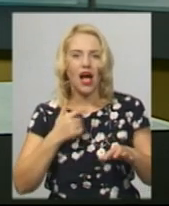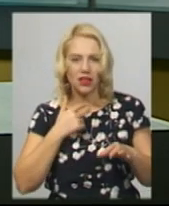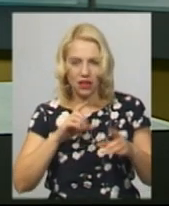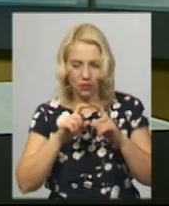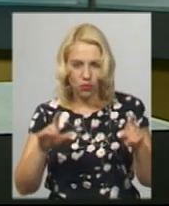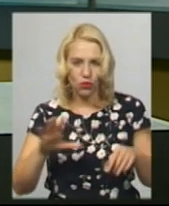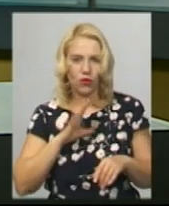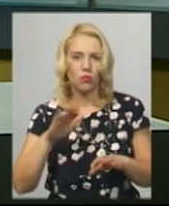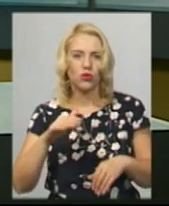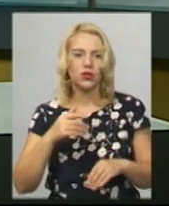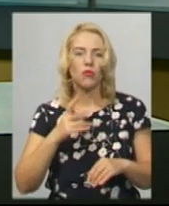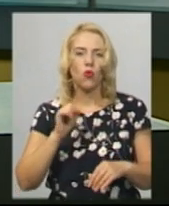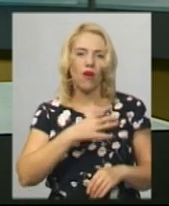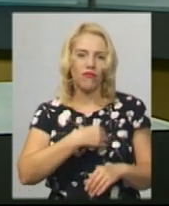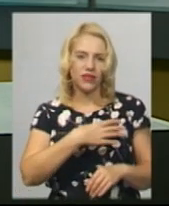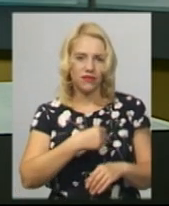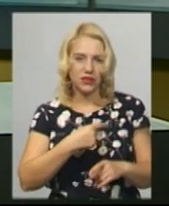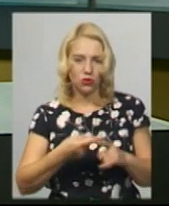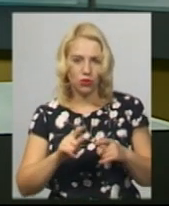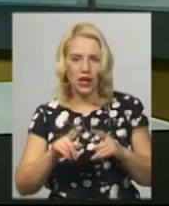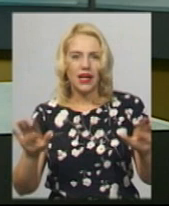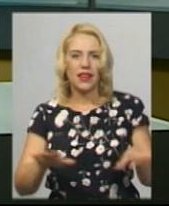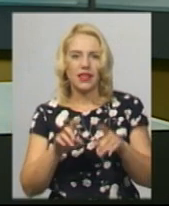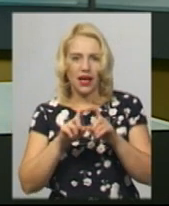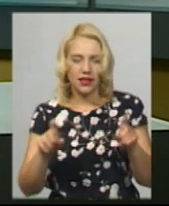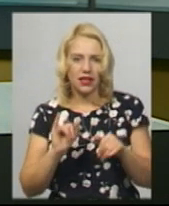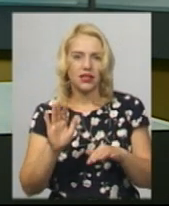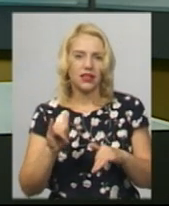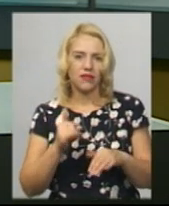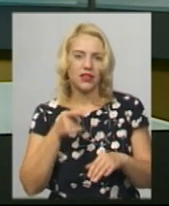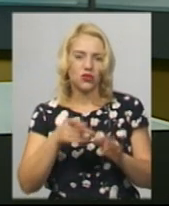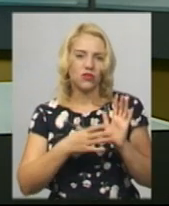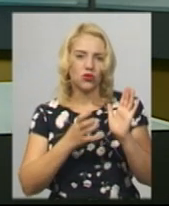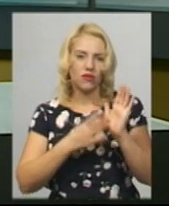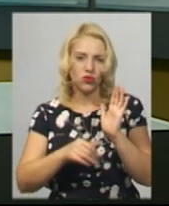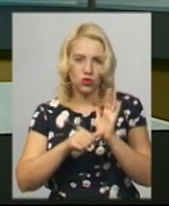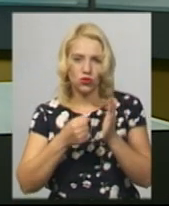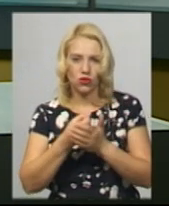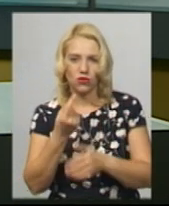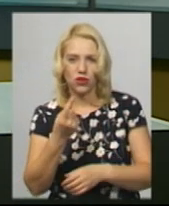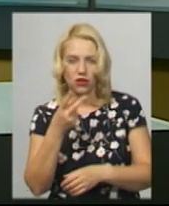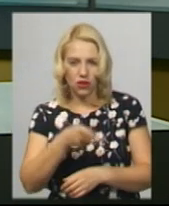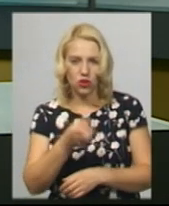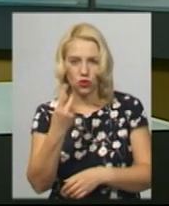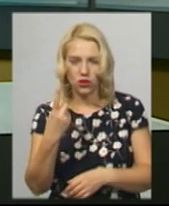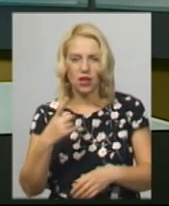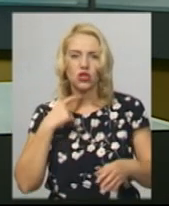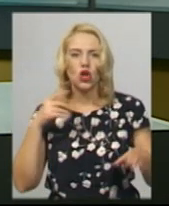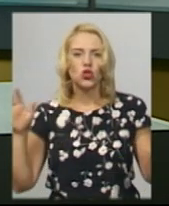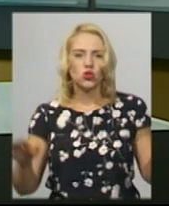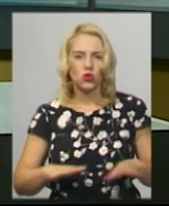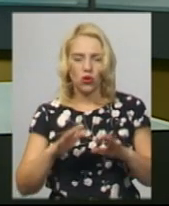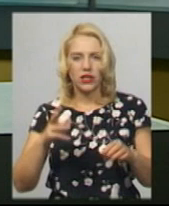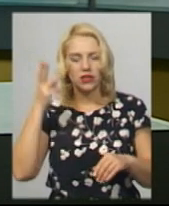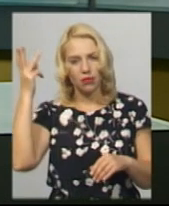державного театру опери та балету імені Івана Франка. З 1996-го до 2011-х років соліст Хмельницького